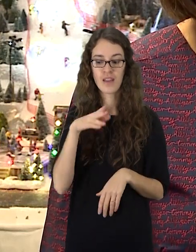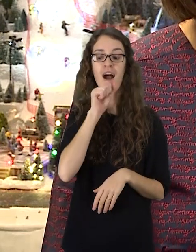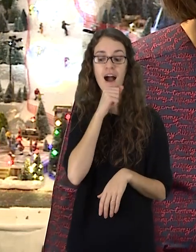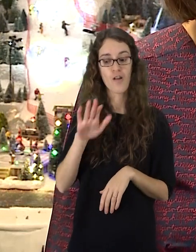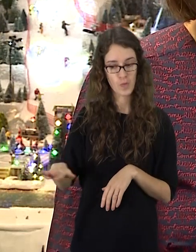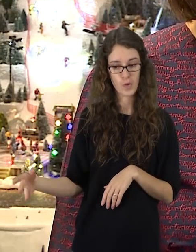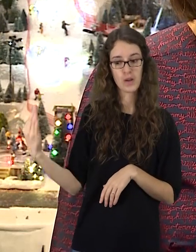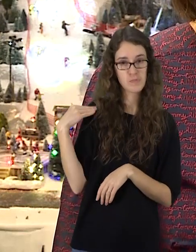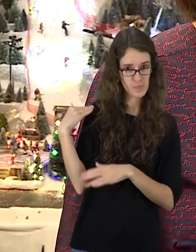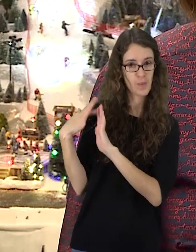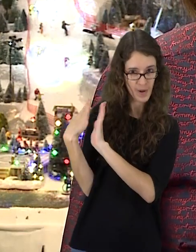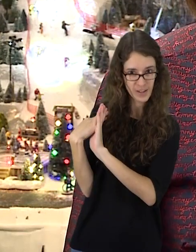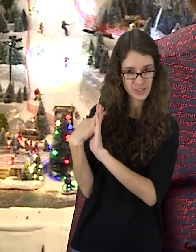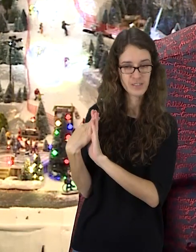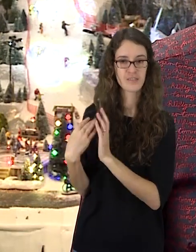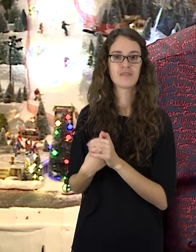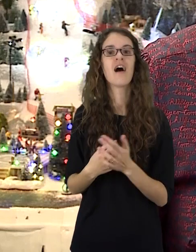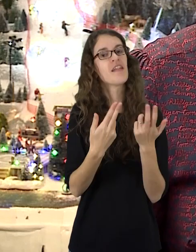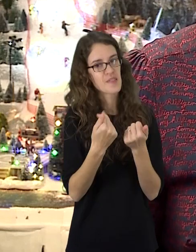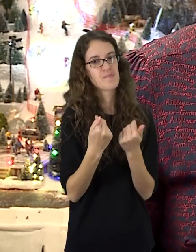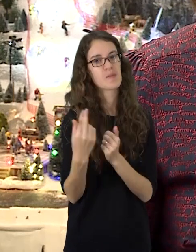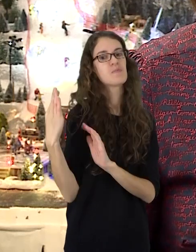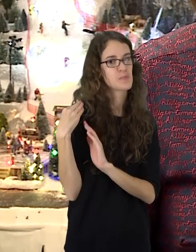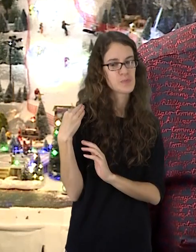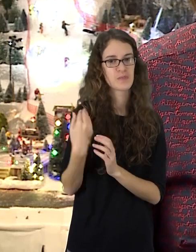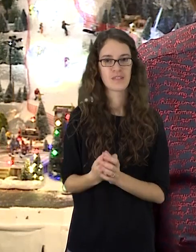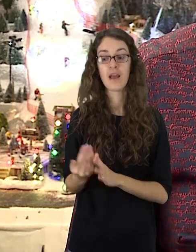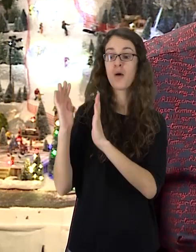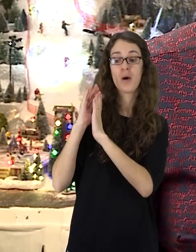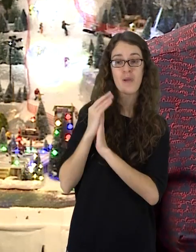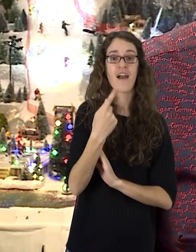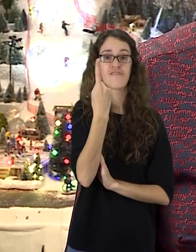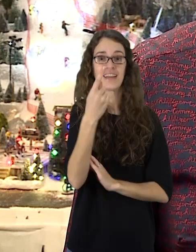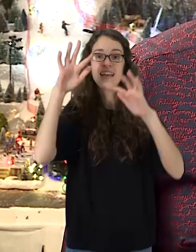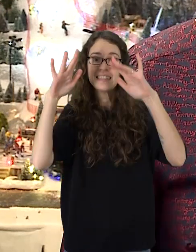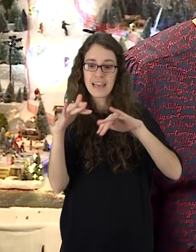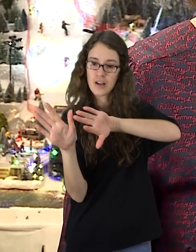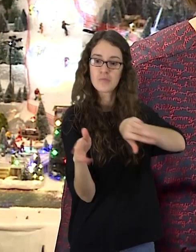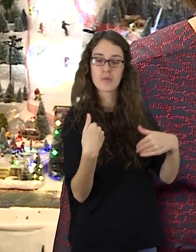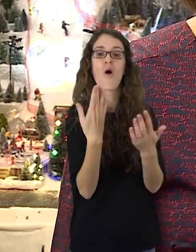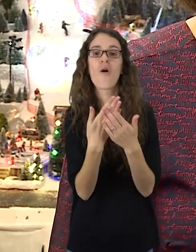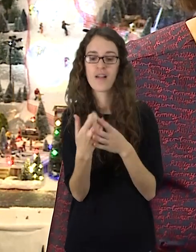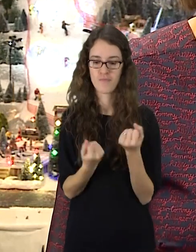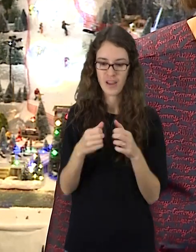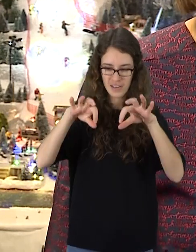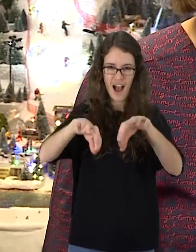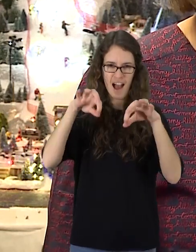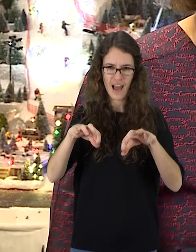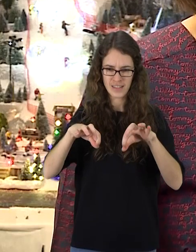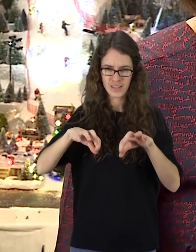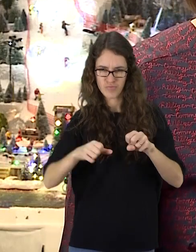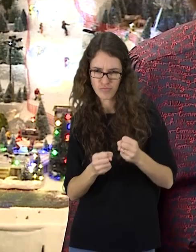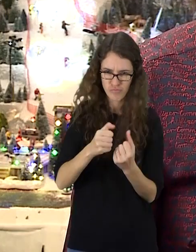Tai Anukų toks pagidavimas, kad tas kalėdų miestelis neišneiktų tik sniegėje? Jo, jo. Tik sniego, kad nebūtų, nesakė ratai labai vėlėsi.